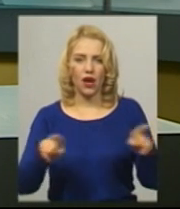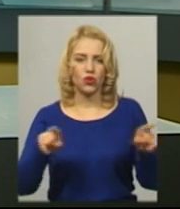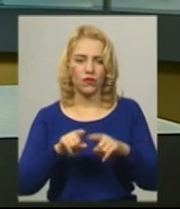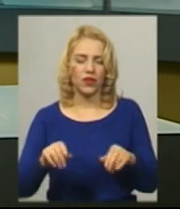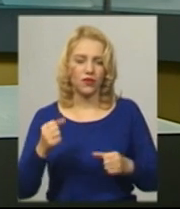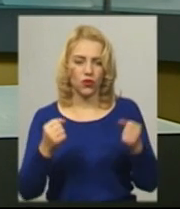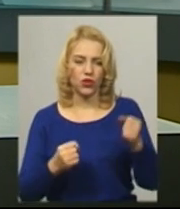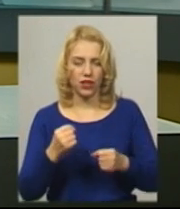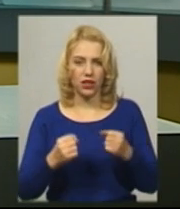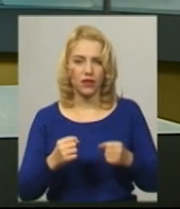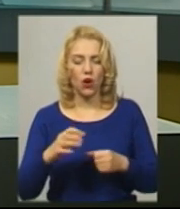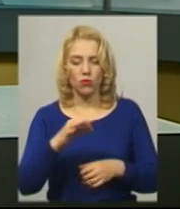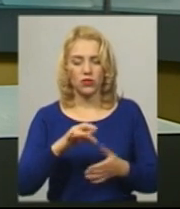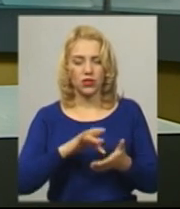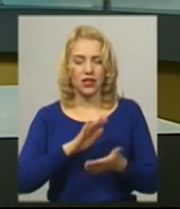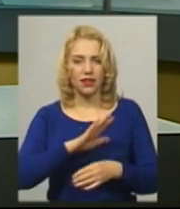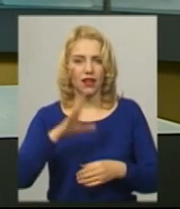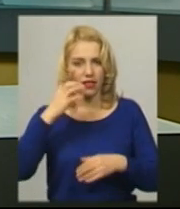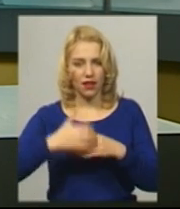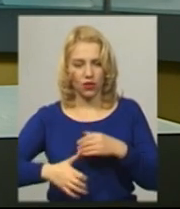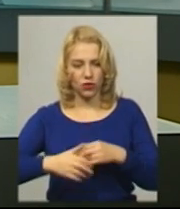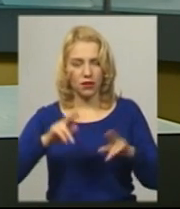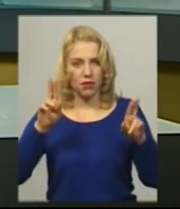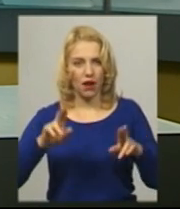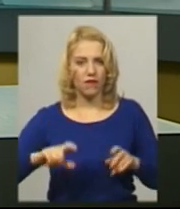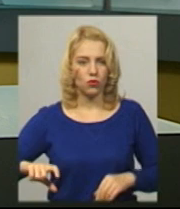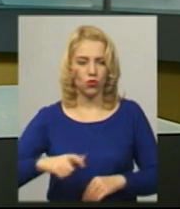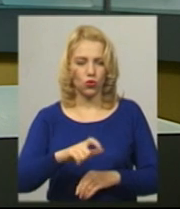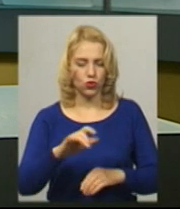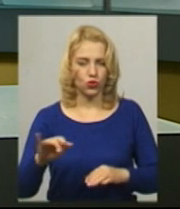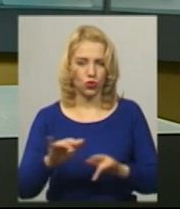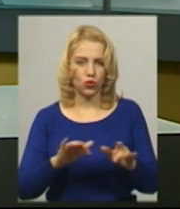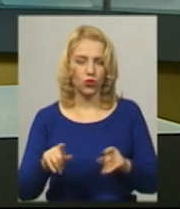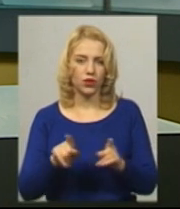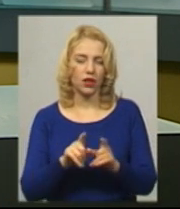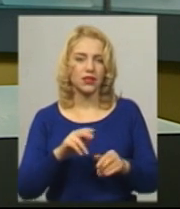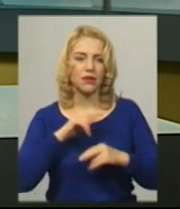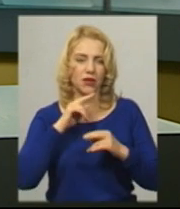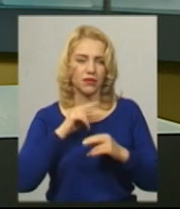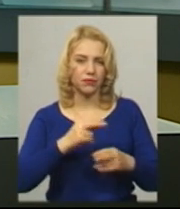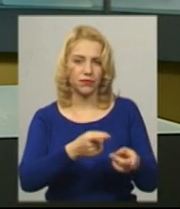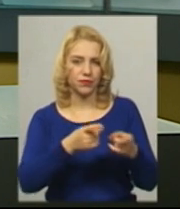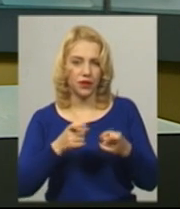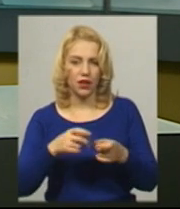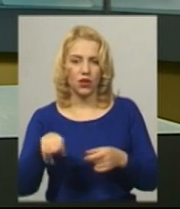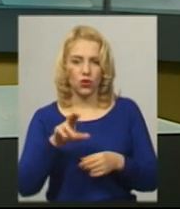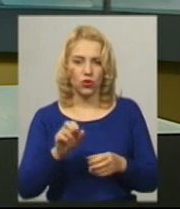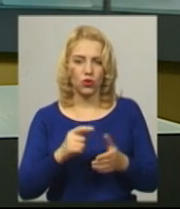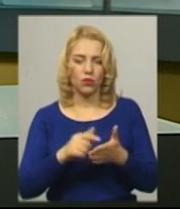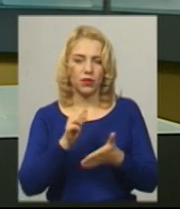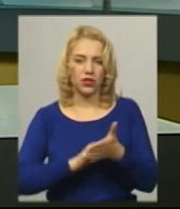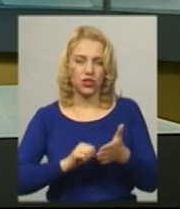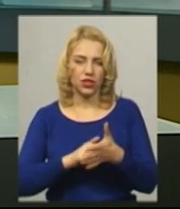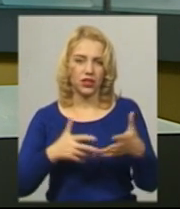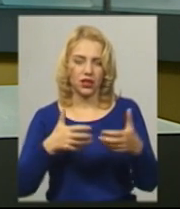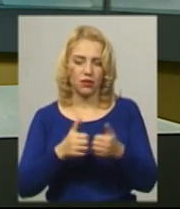нехтувати правилами дорожнього руху. Так, поліцейські та громадські активісти намагалися привернути увагу жителів обласного центру до причин ДТП у